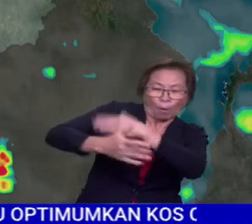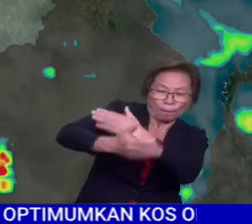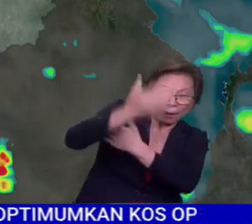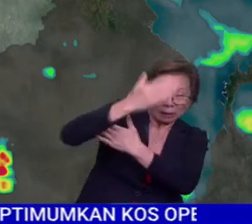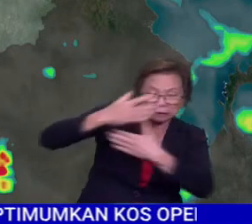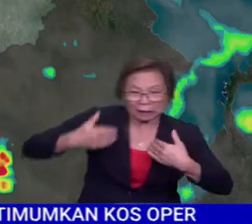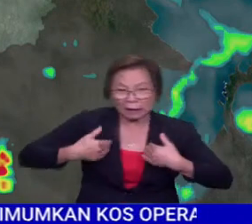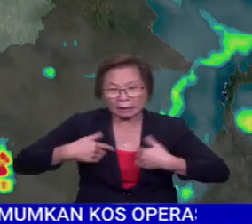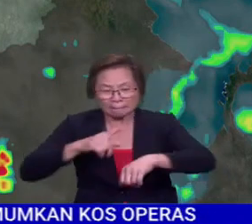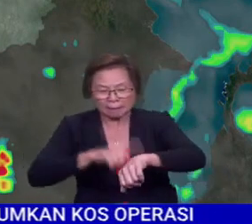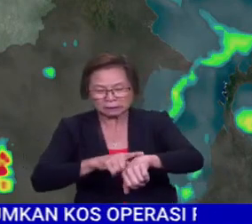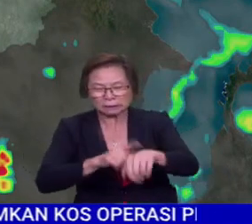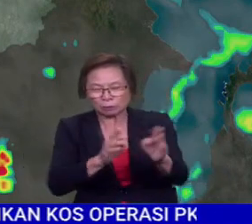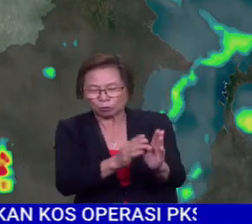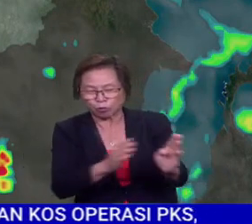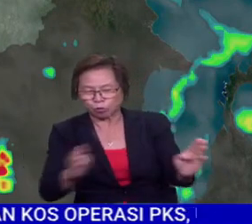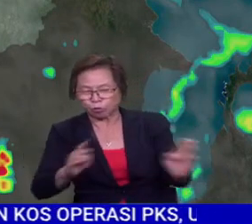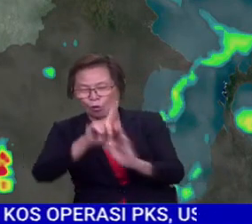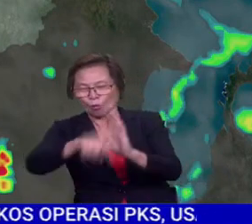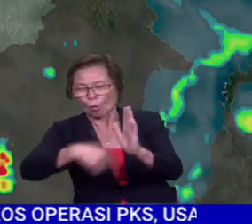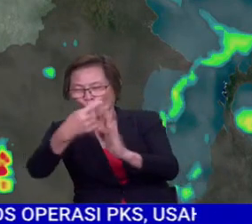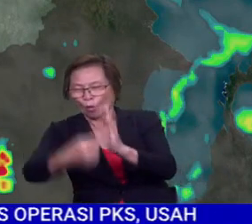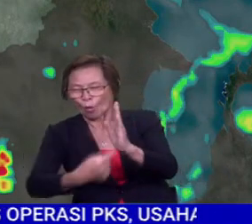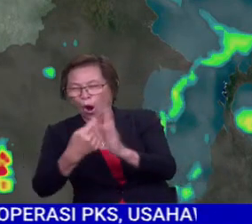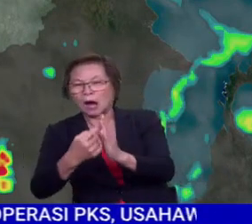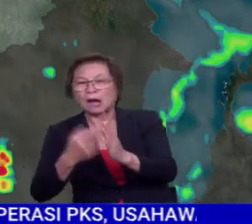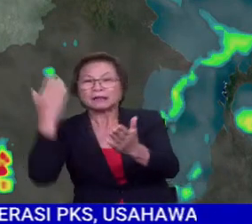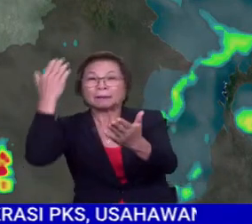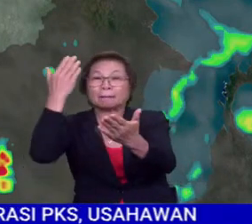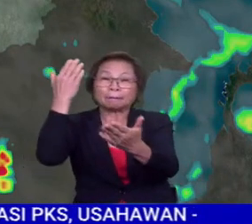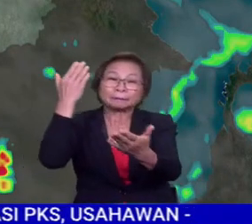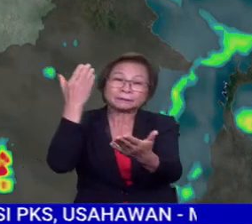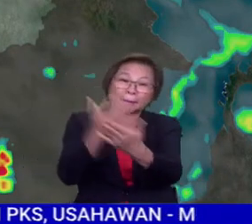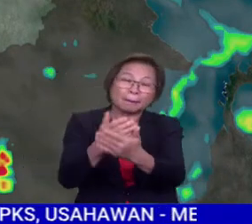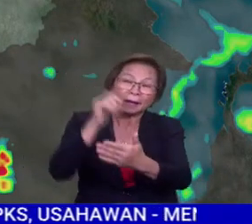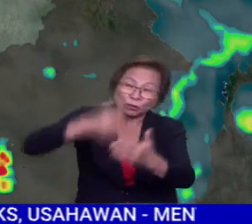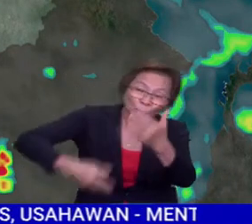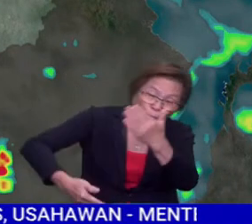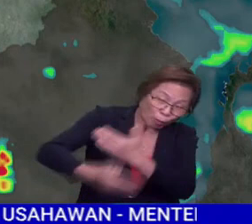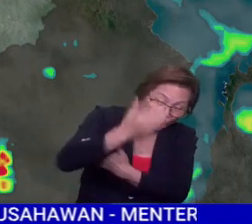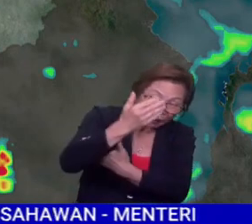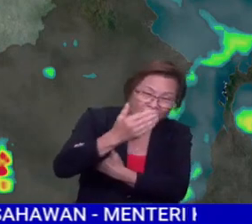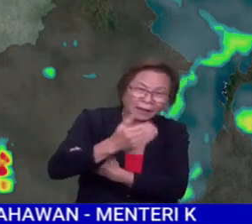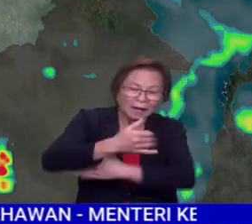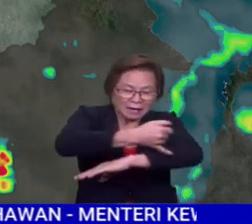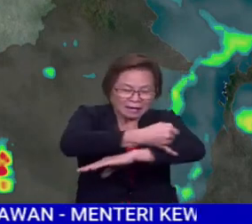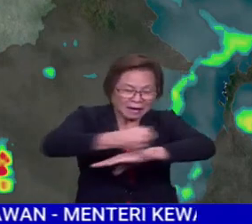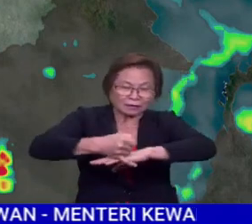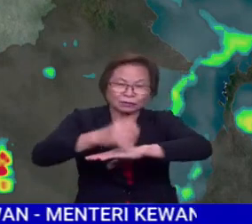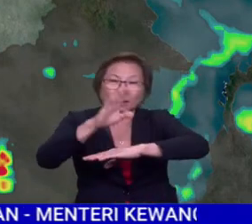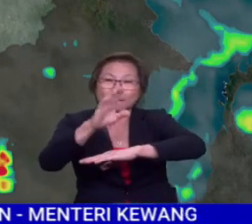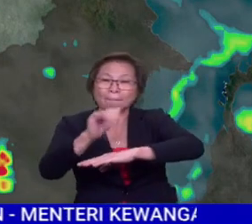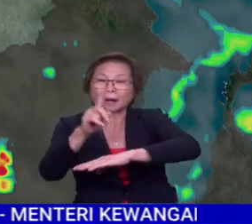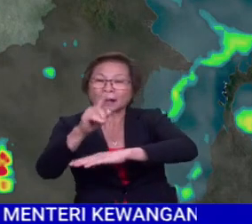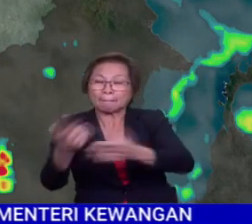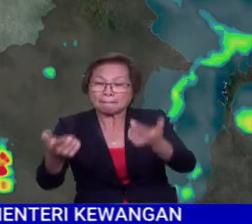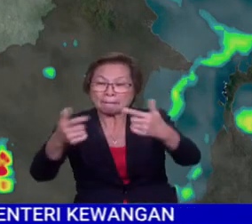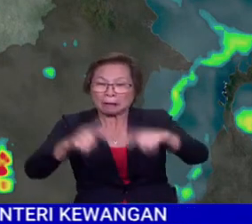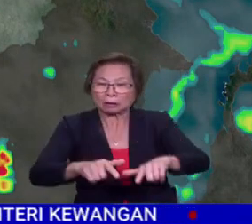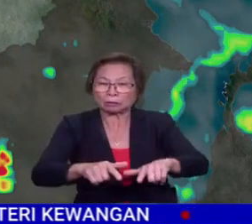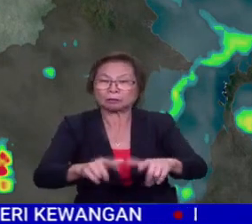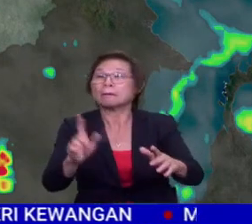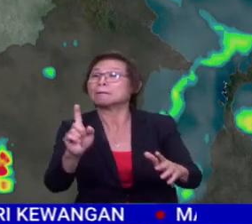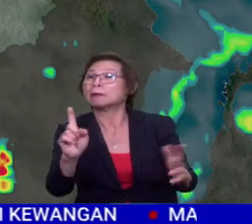mempunyai jangka hayat sehingga beberapa jam dan menjelangka esok pagi. Kita jangkakan garis badai ini akan berlaku di melibatkan